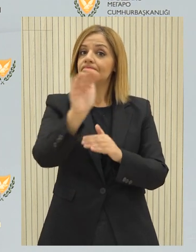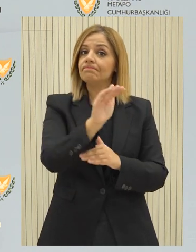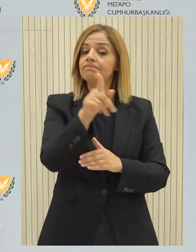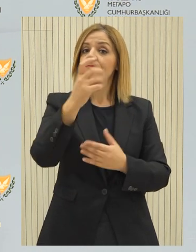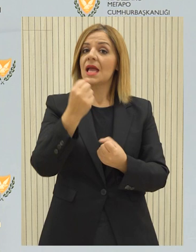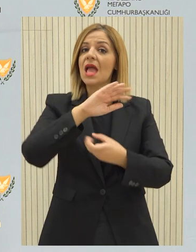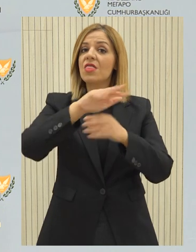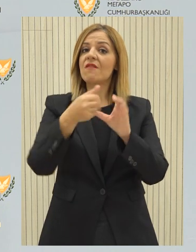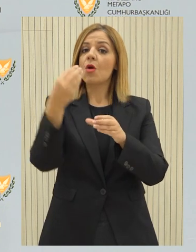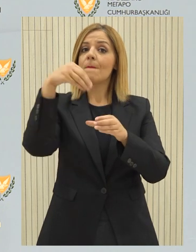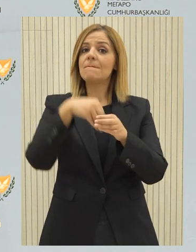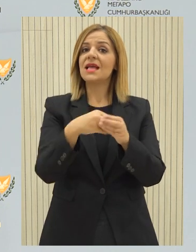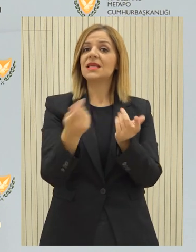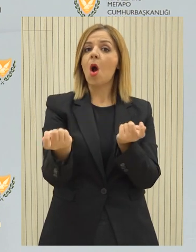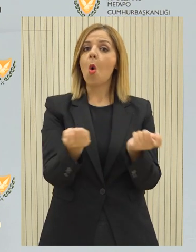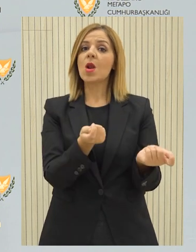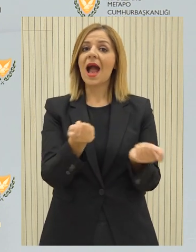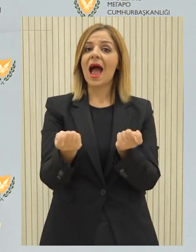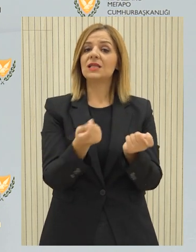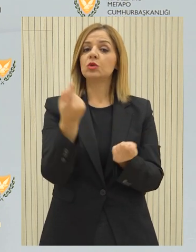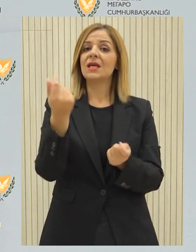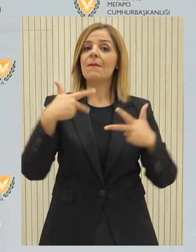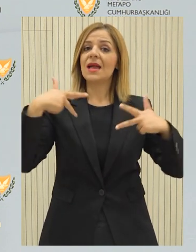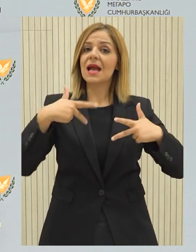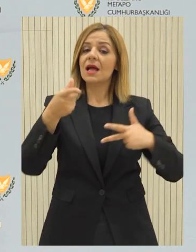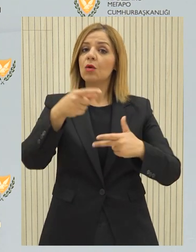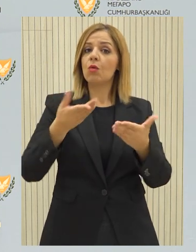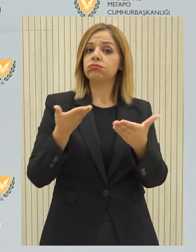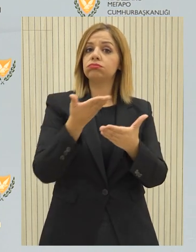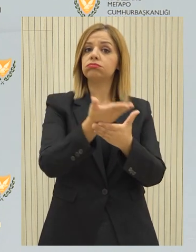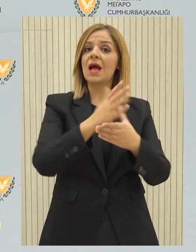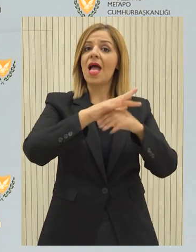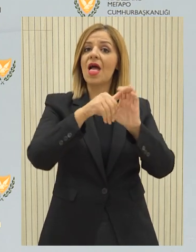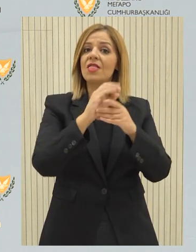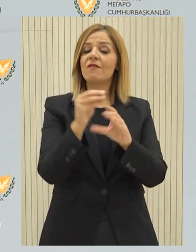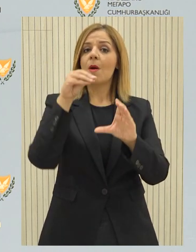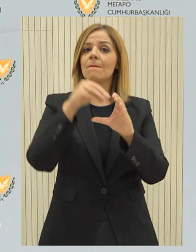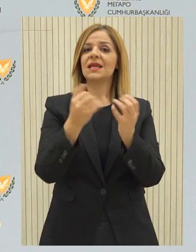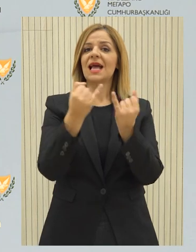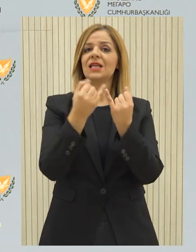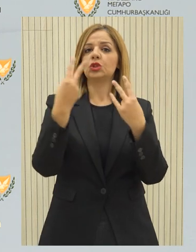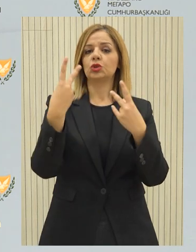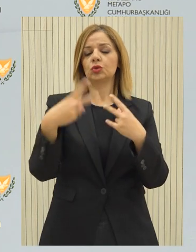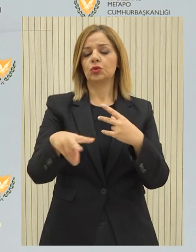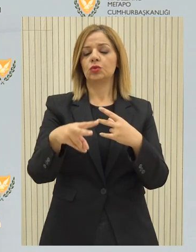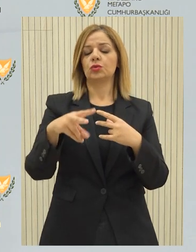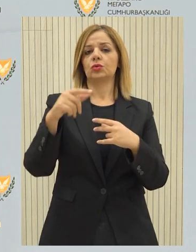μας που ενδιαφέρονται να συμβάλλουν στο έργο αυτόν τον οργανισμό να εκδηλώσουν ενδιαφέρον στο γνωμοδοτικό.gav.cy